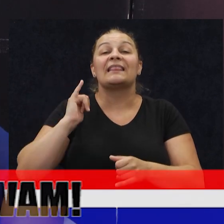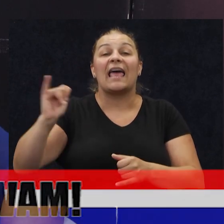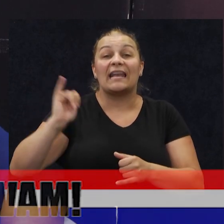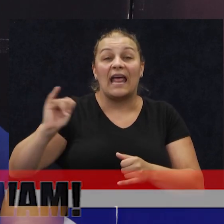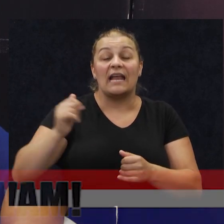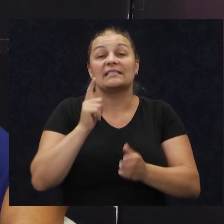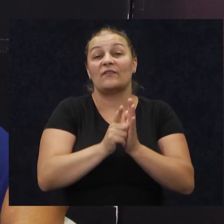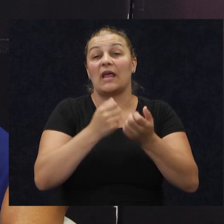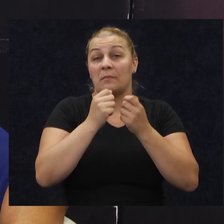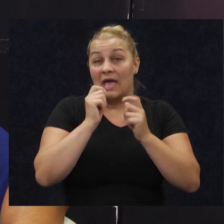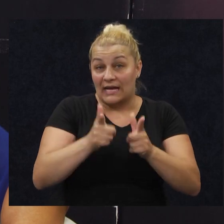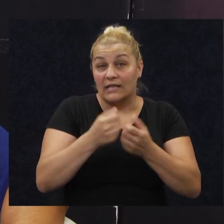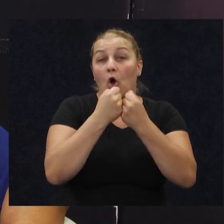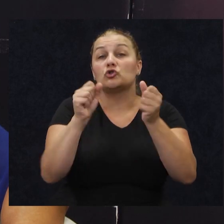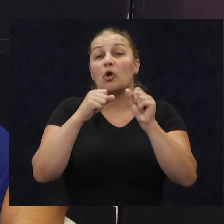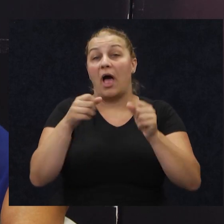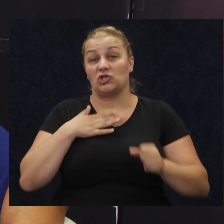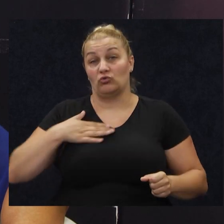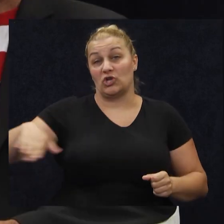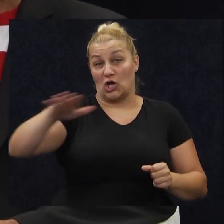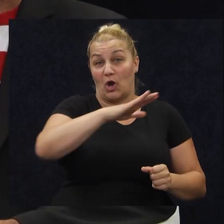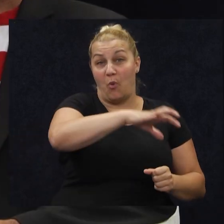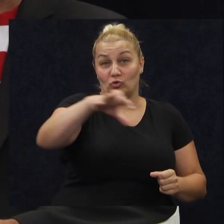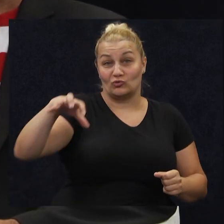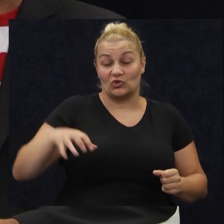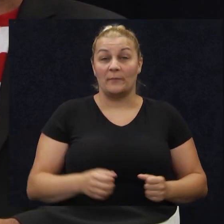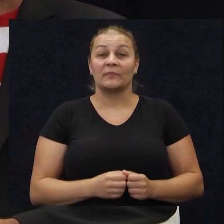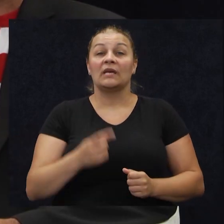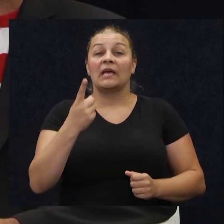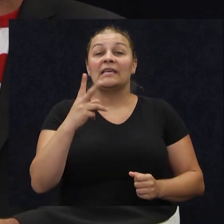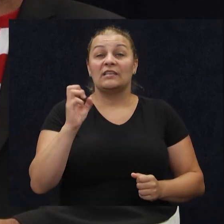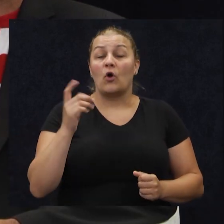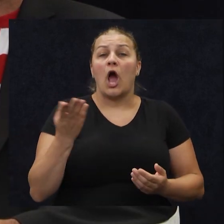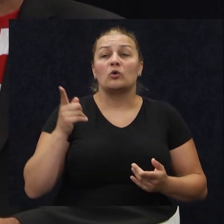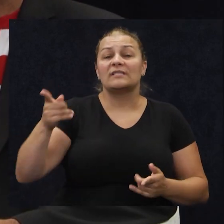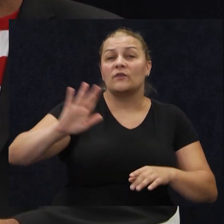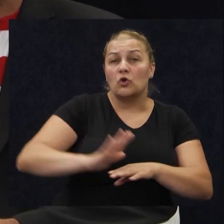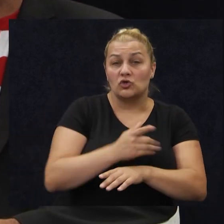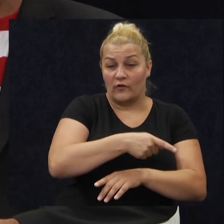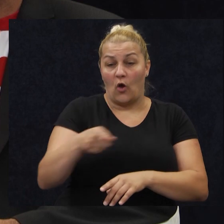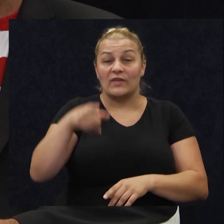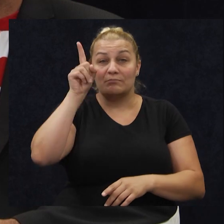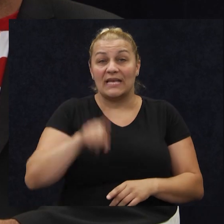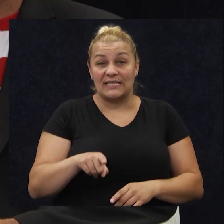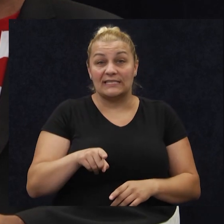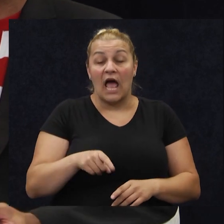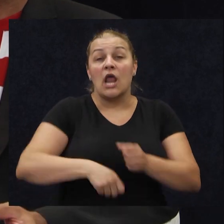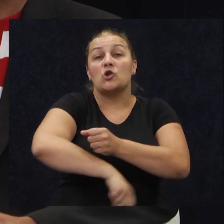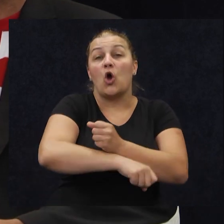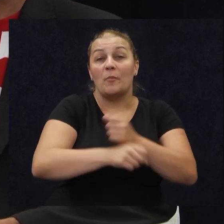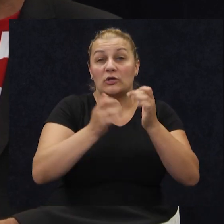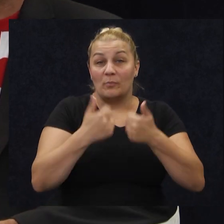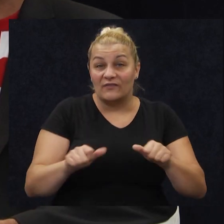oslobađajući naša područja. Ivo, kako ste vi doživjeli ovih nešto više od mjesece dana, nogometog prvenstva,